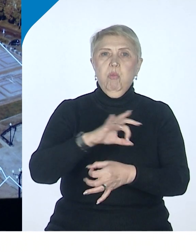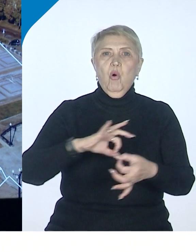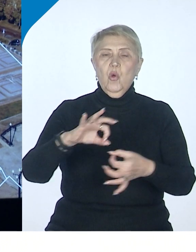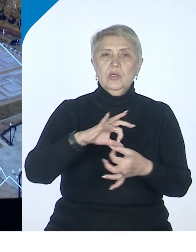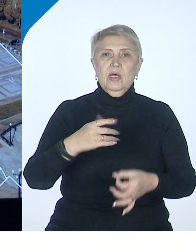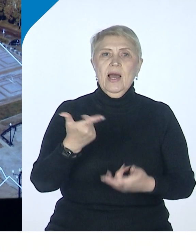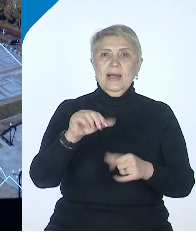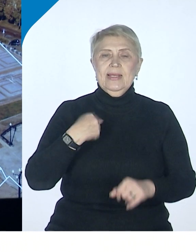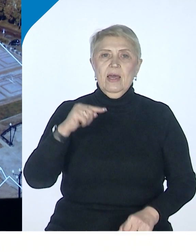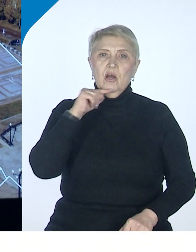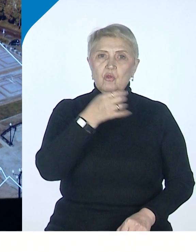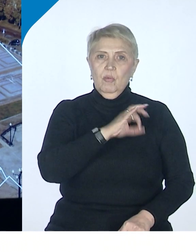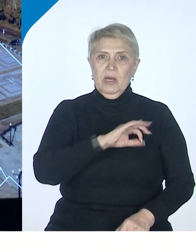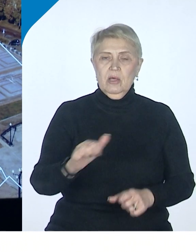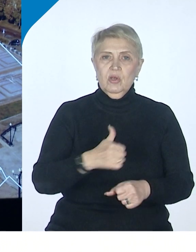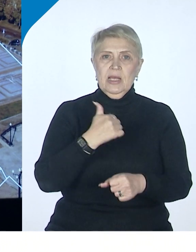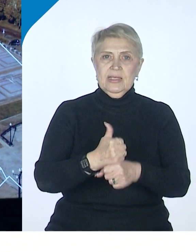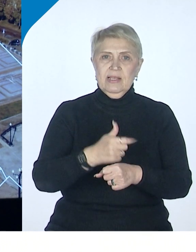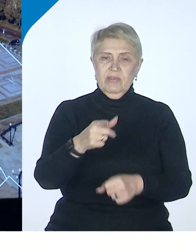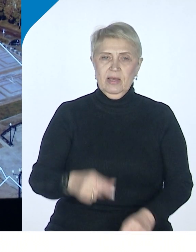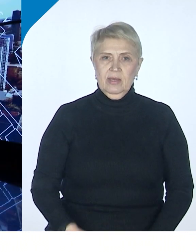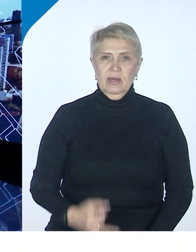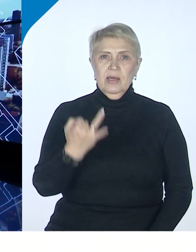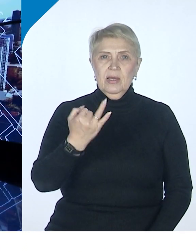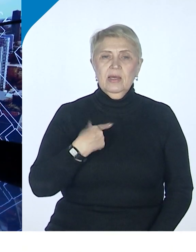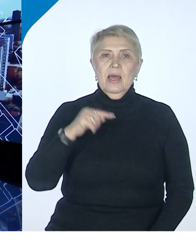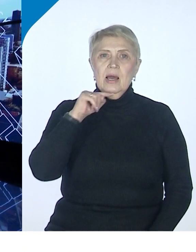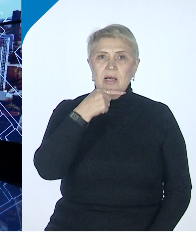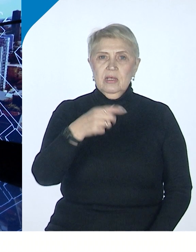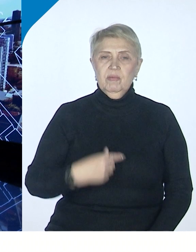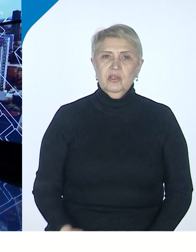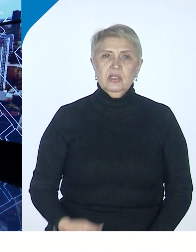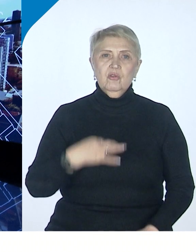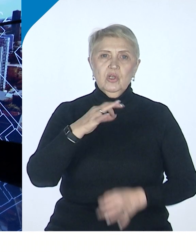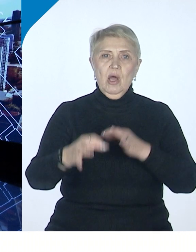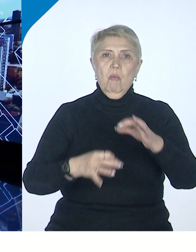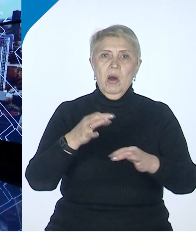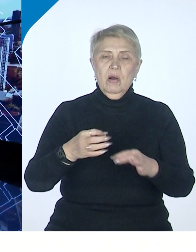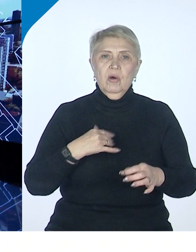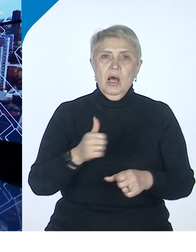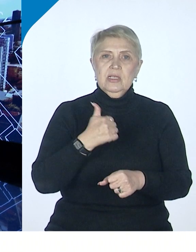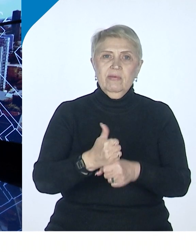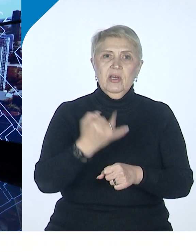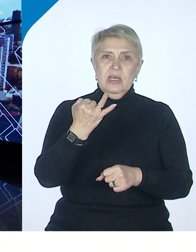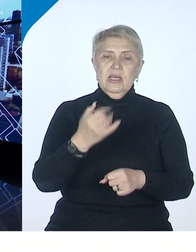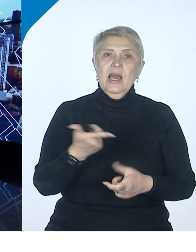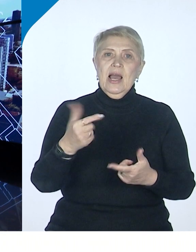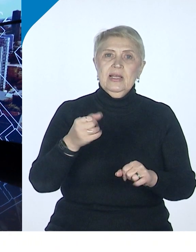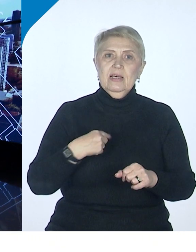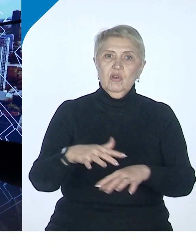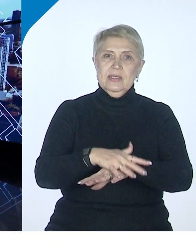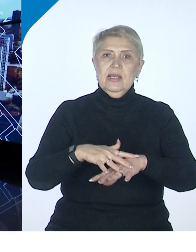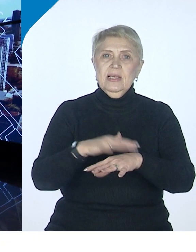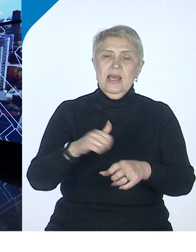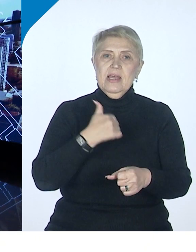экономика основная, и там, где экономический оборот основной. И там, где население основное. Потому